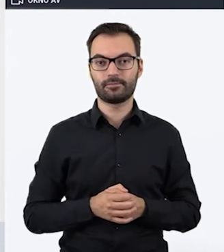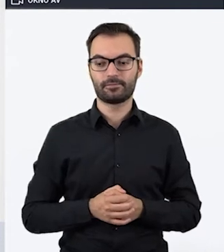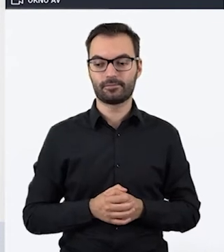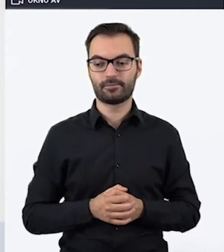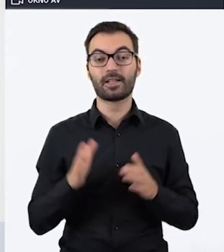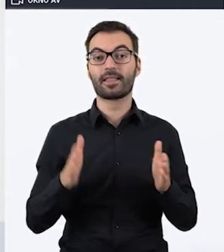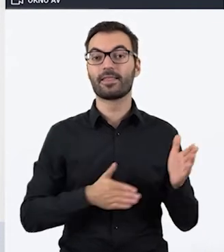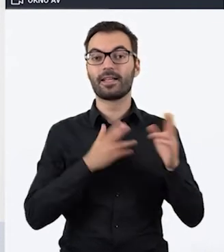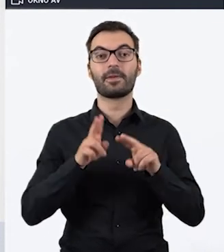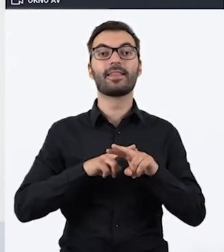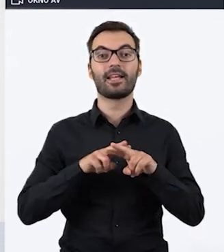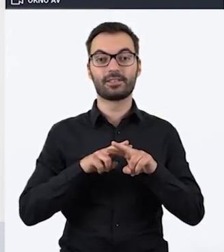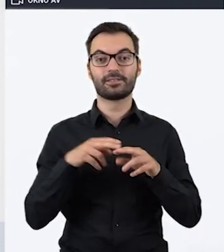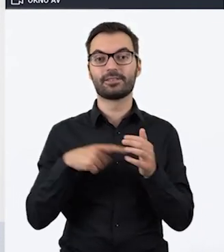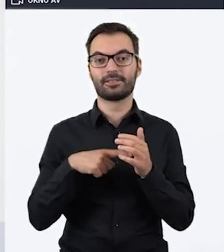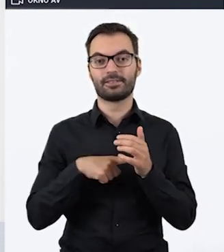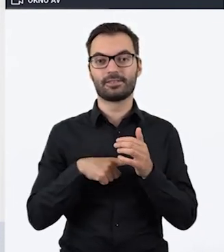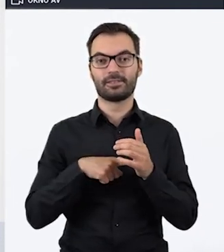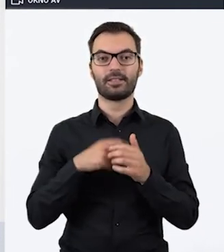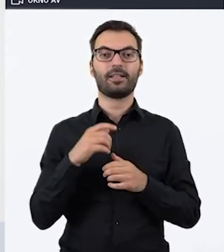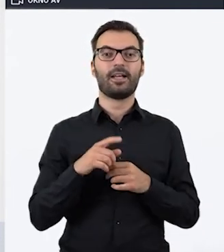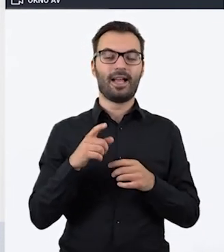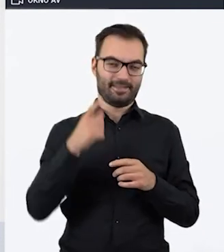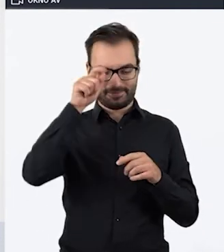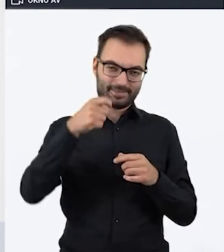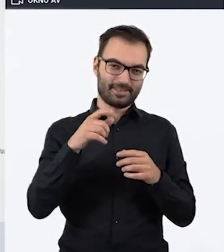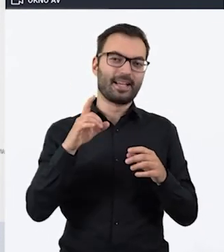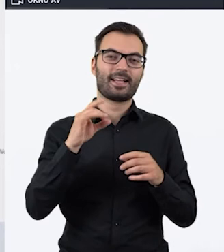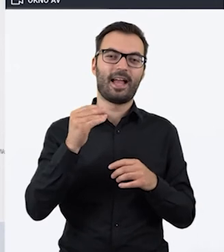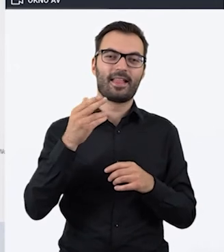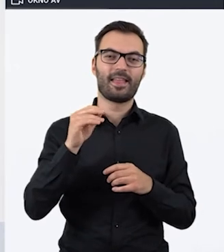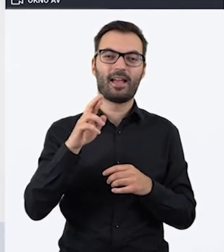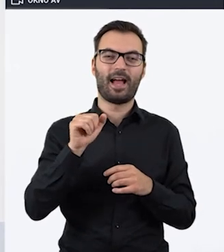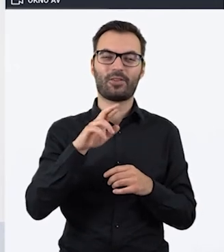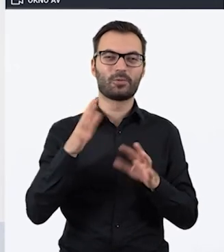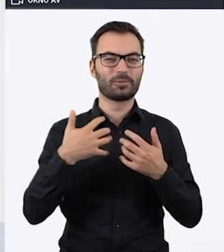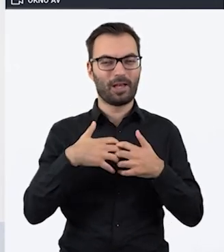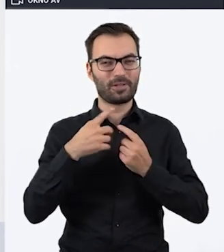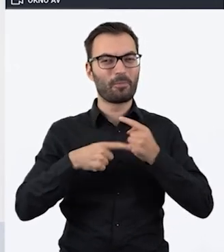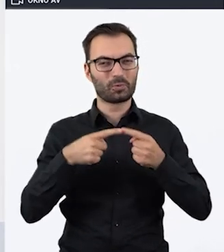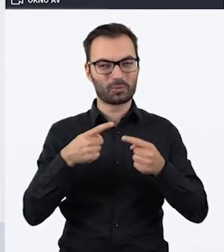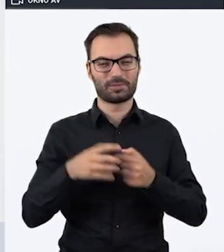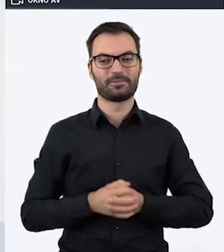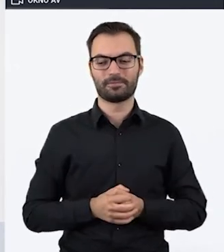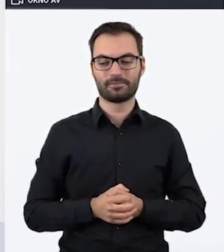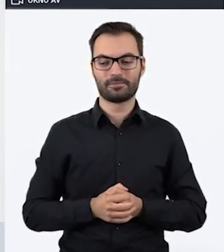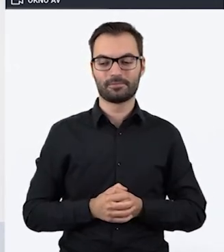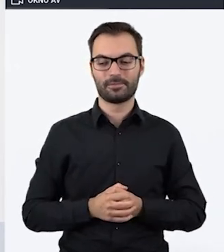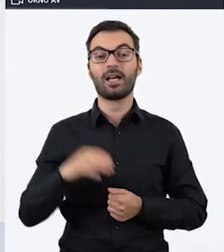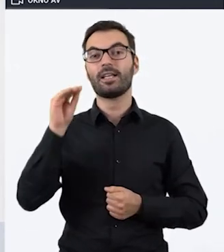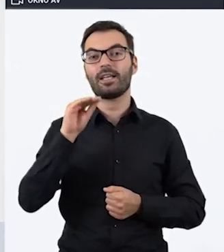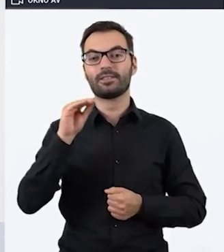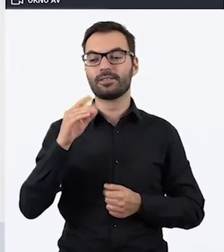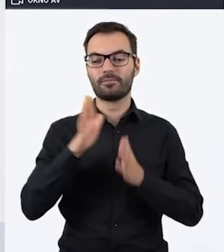Kolejne narzędzia, które chcielibyśmy pokazać, nazwaliśmy tak ogólnie generatorami. To ja przełączę slajd. A